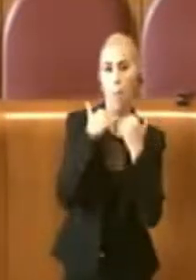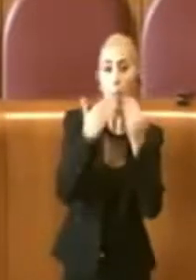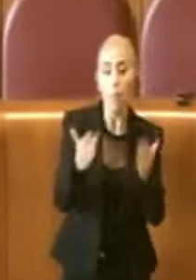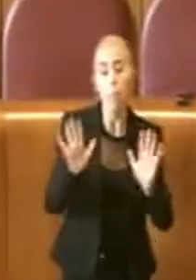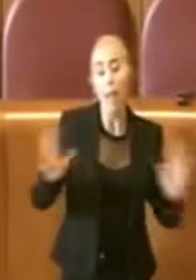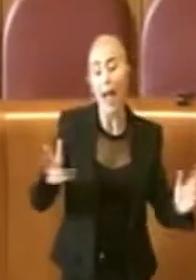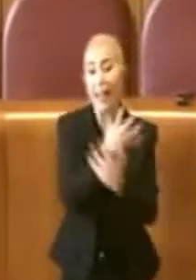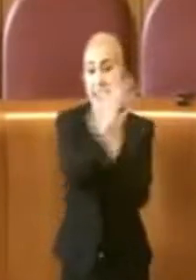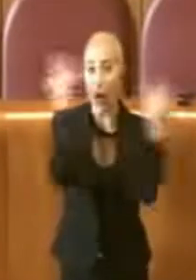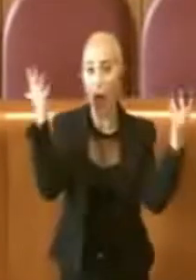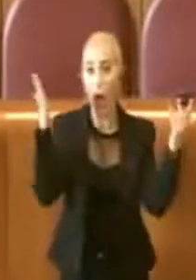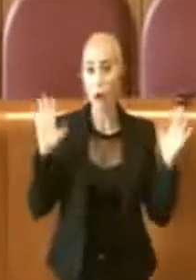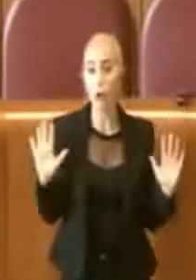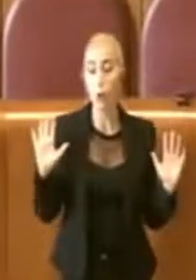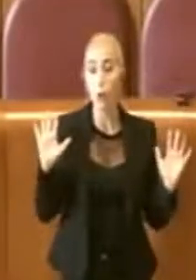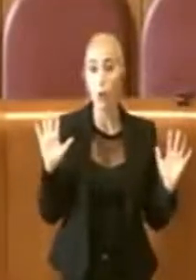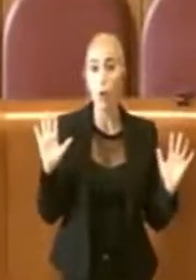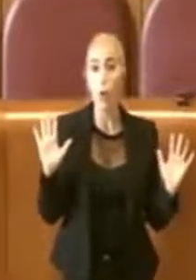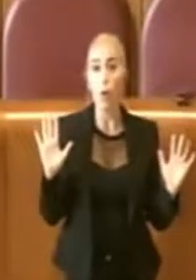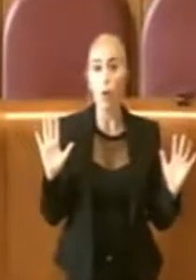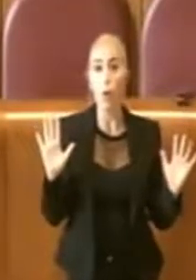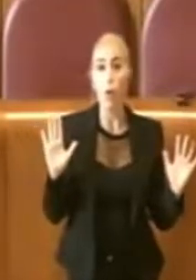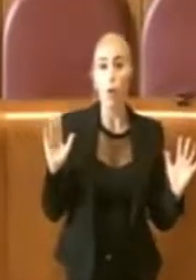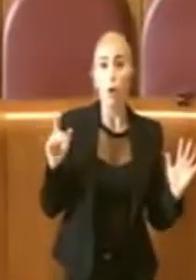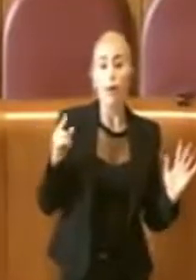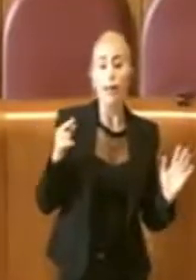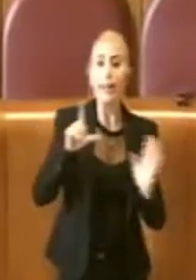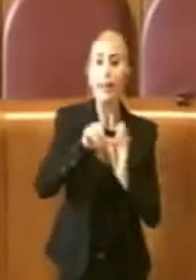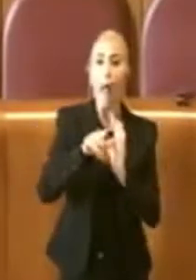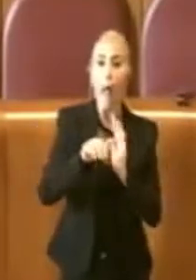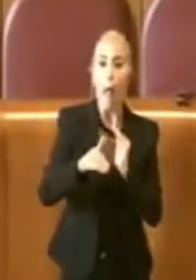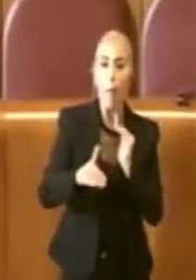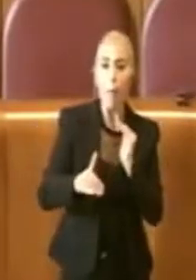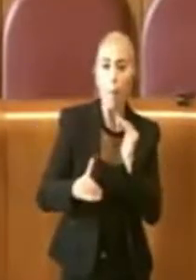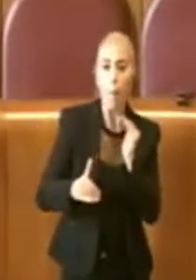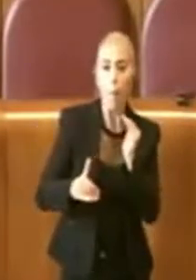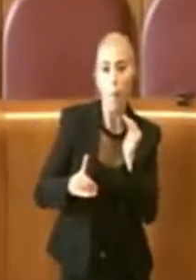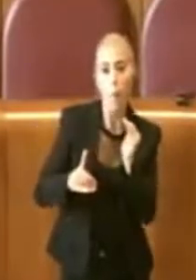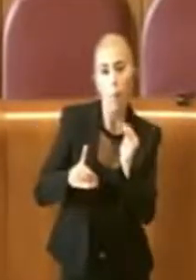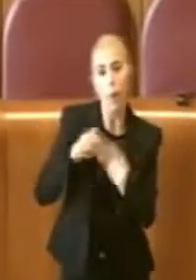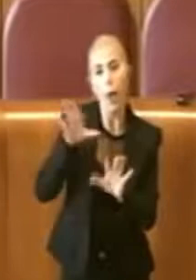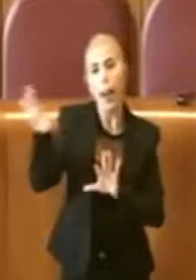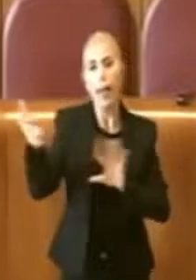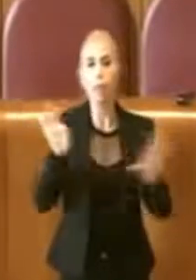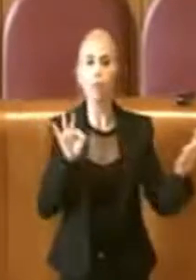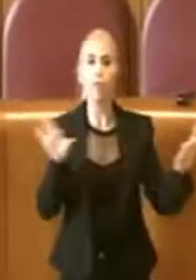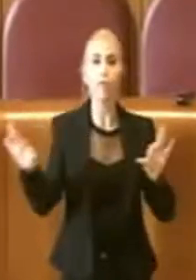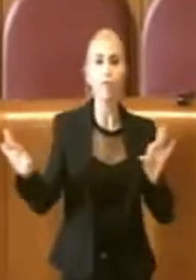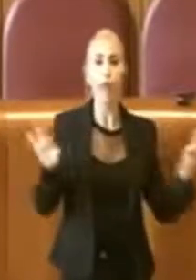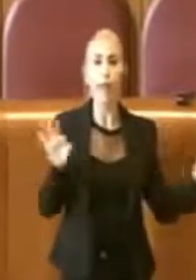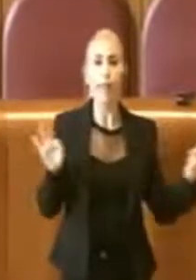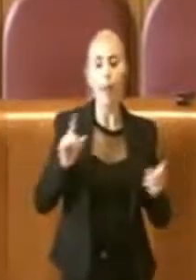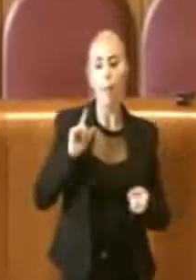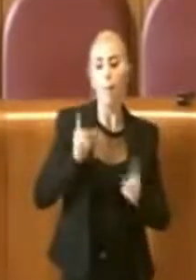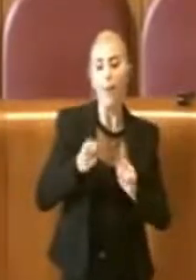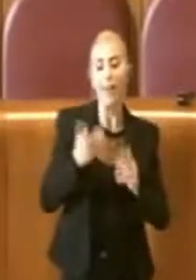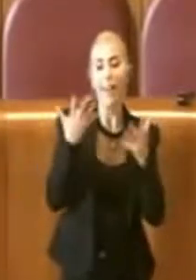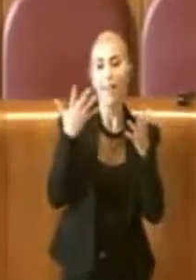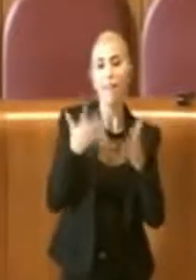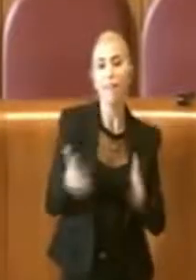è chiaro che nel tempo le scelte che sono state fatte non hanno